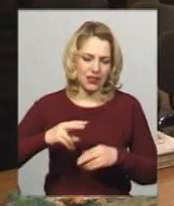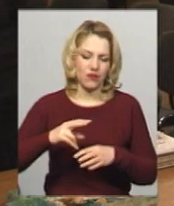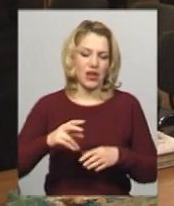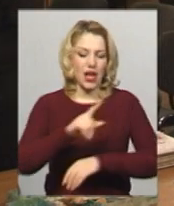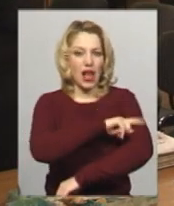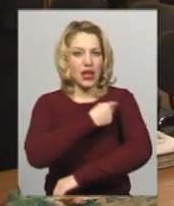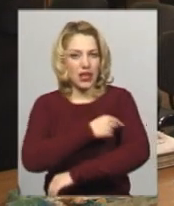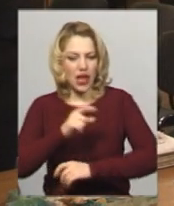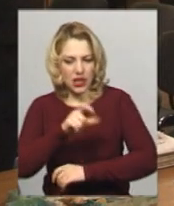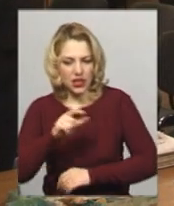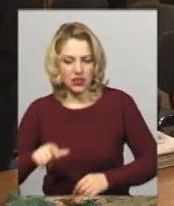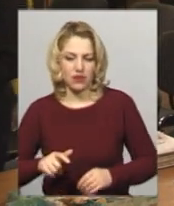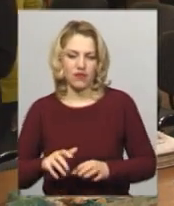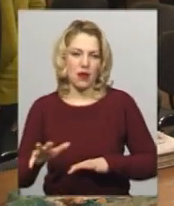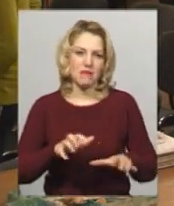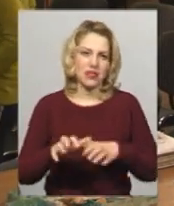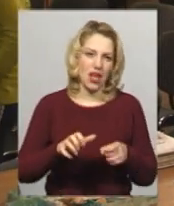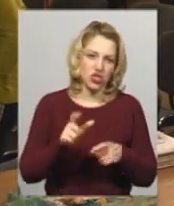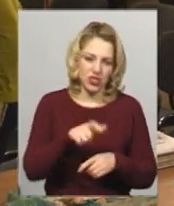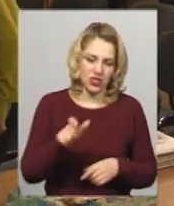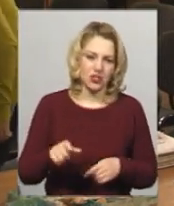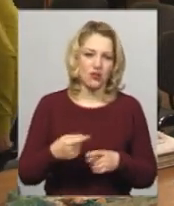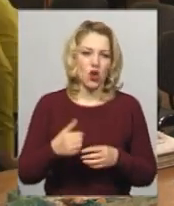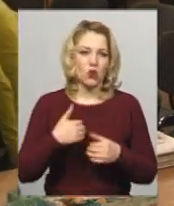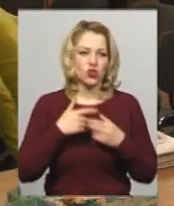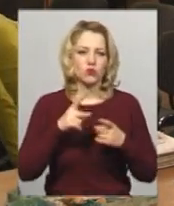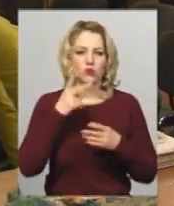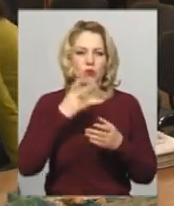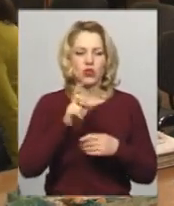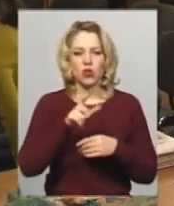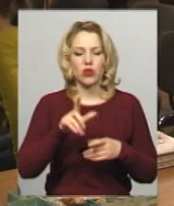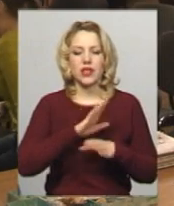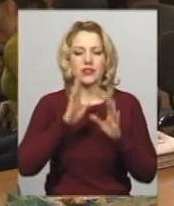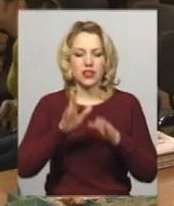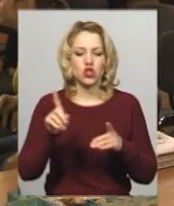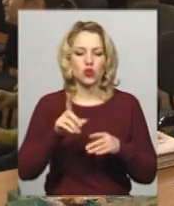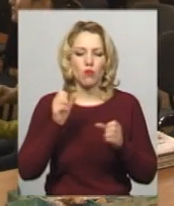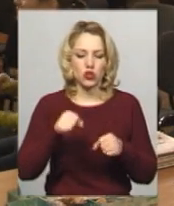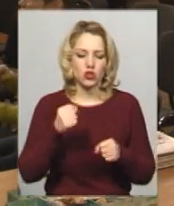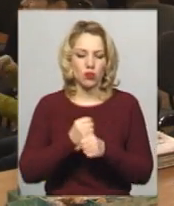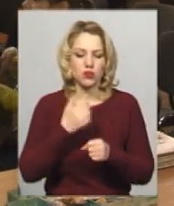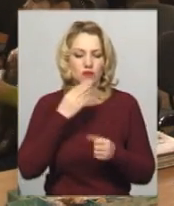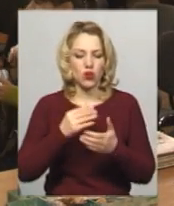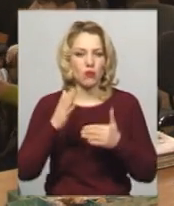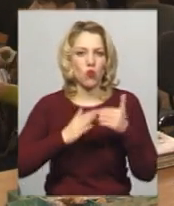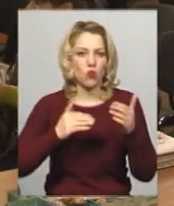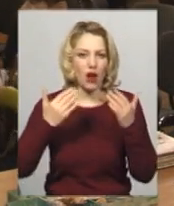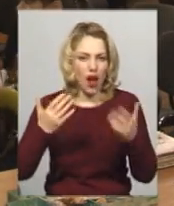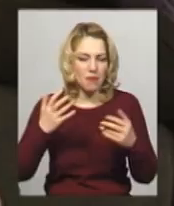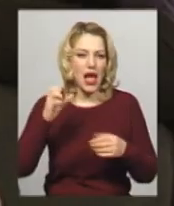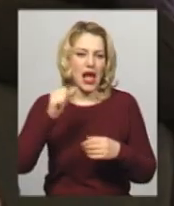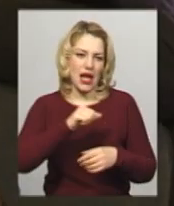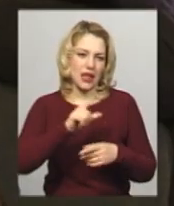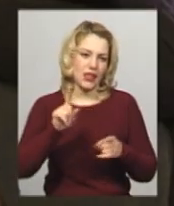хочемо, щоб всі наші люди не тільки побачили, що можна зробити своїми руками, а також долучитися до майстер